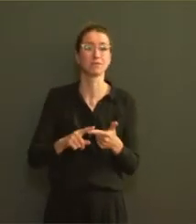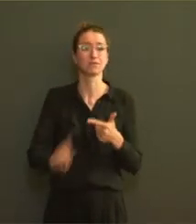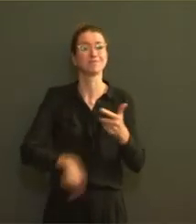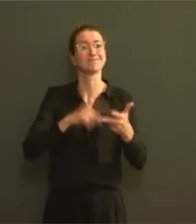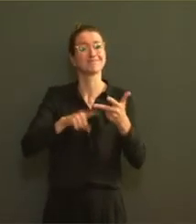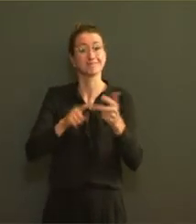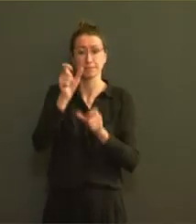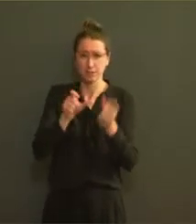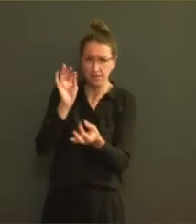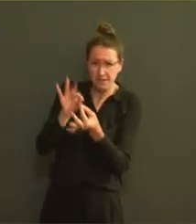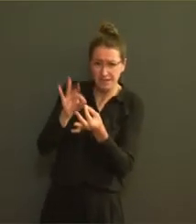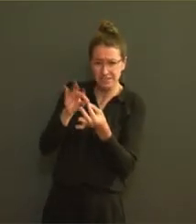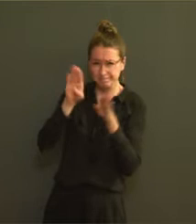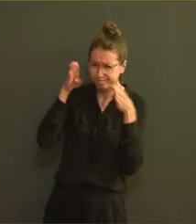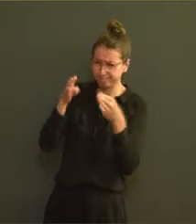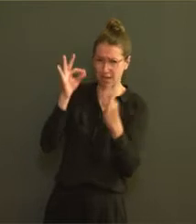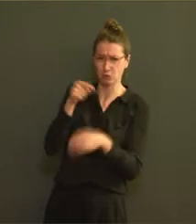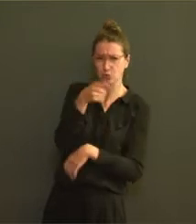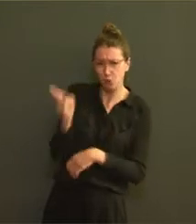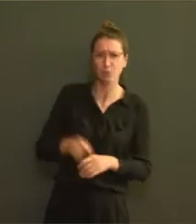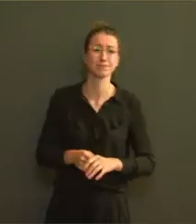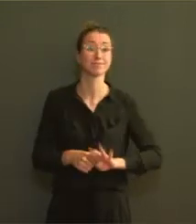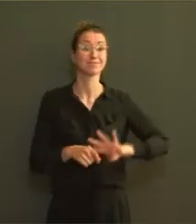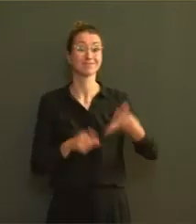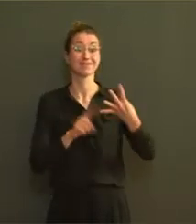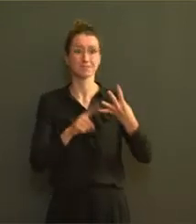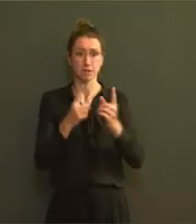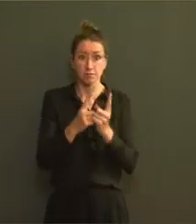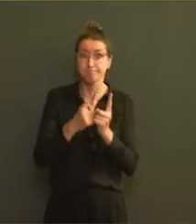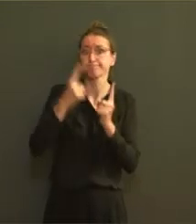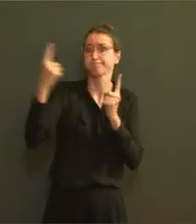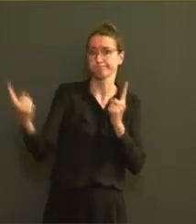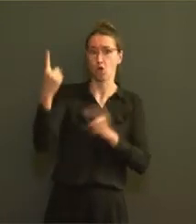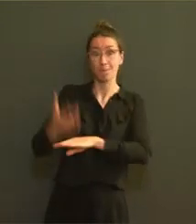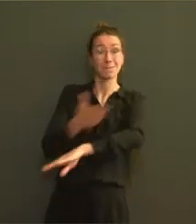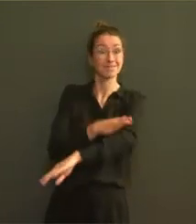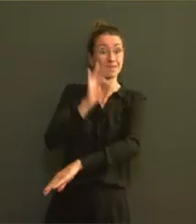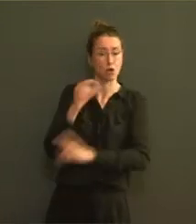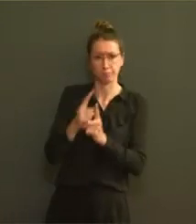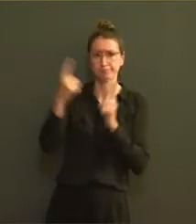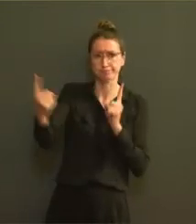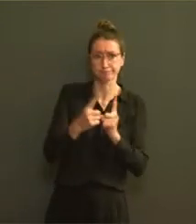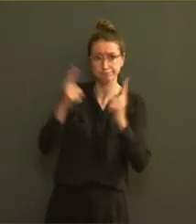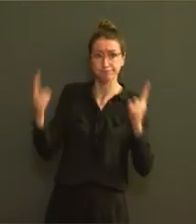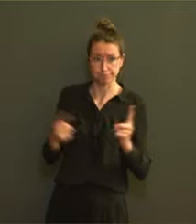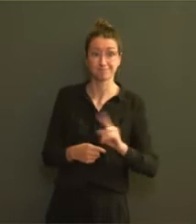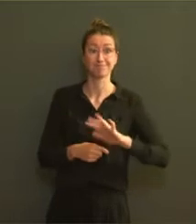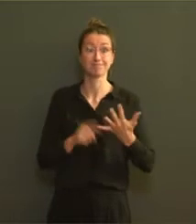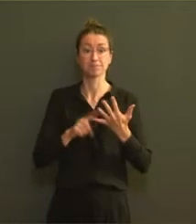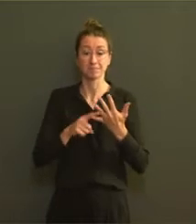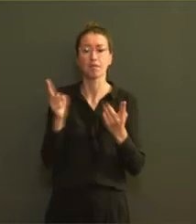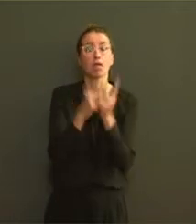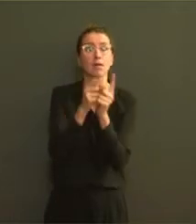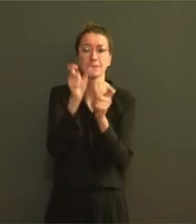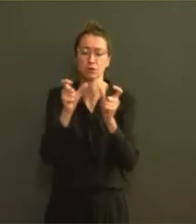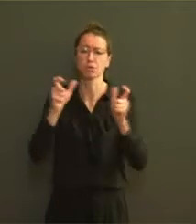La quatrième, c'est garder vos distances, le mètre ennemi, limiter vos contacts rapprochés et enfin, suiver les règles concernant les rassemblements.